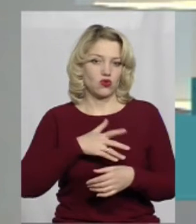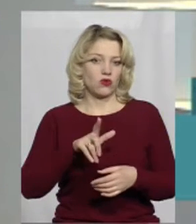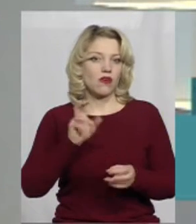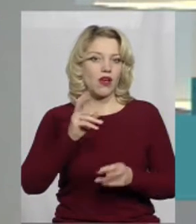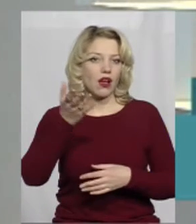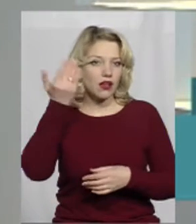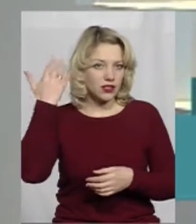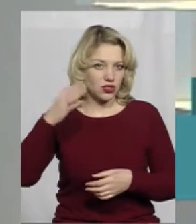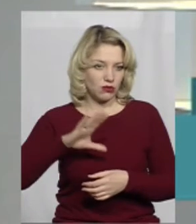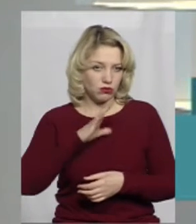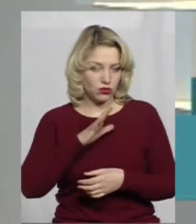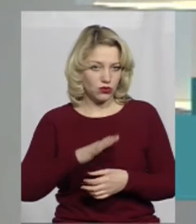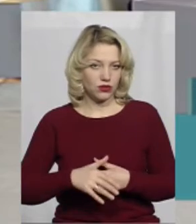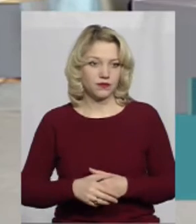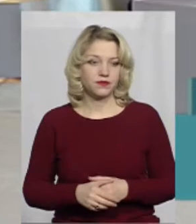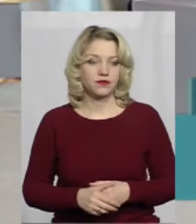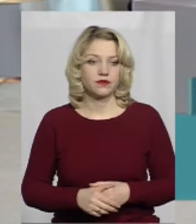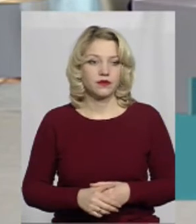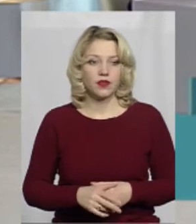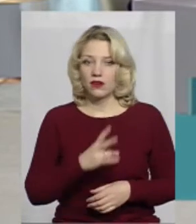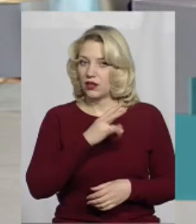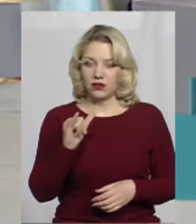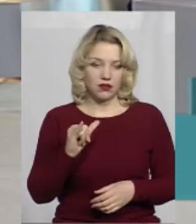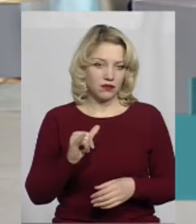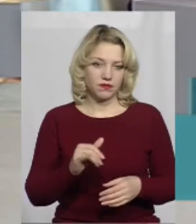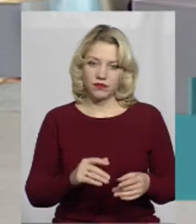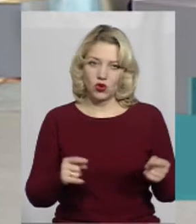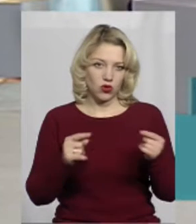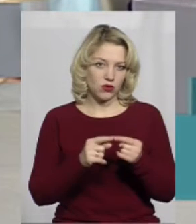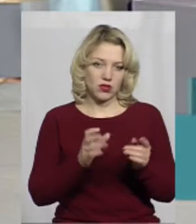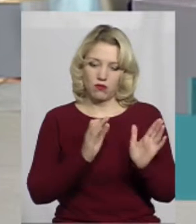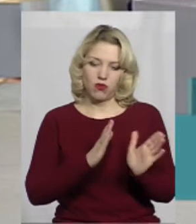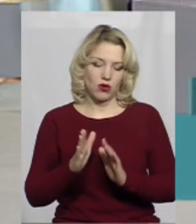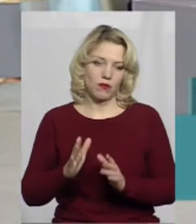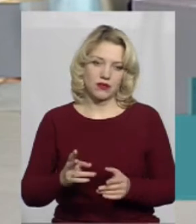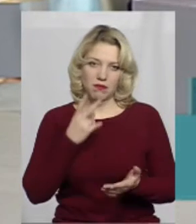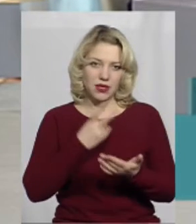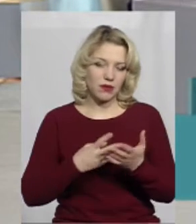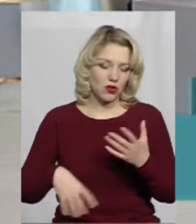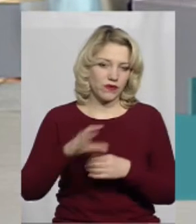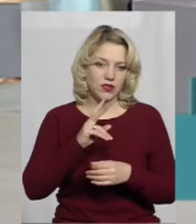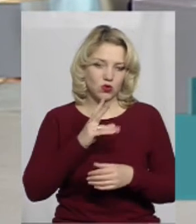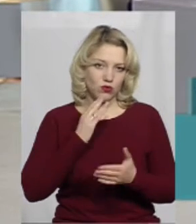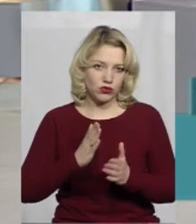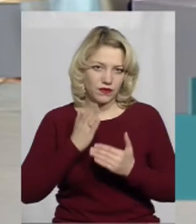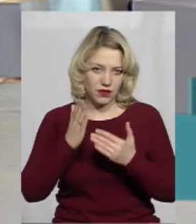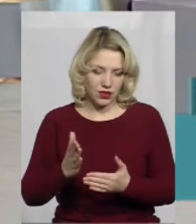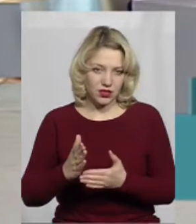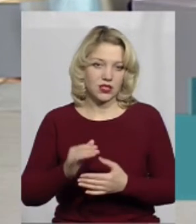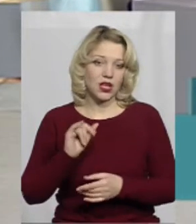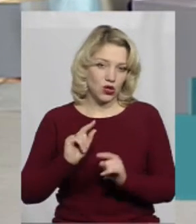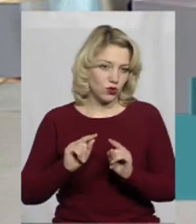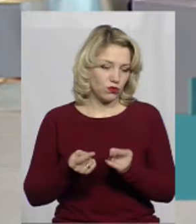як раніше отримувала вона субсидії? Ні, однозначно. Порядок сьогодні передбачений для всіх, хто звернувся. Тому,